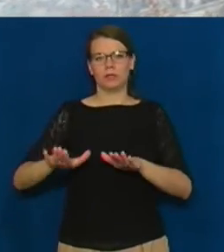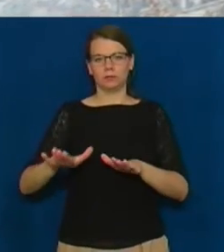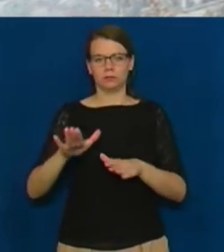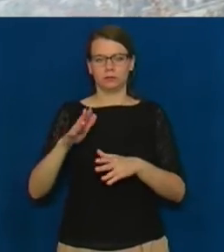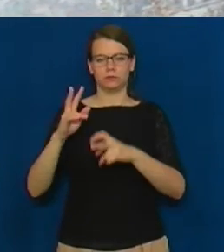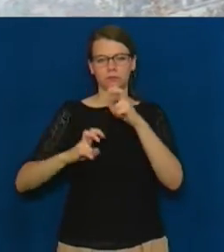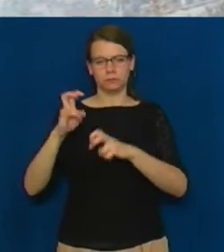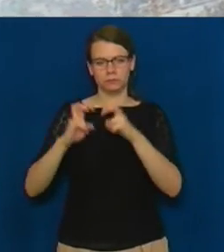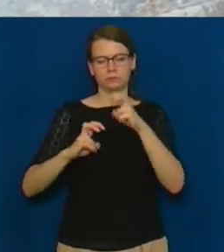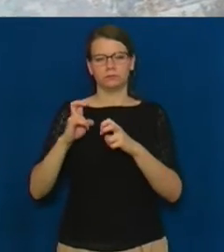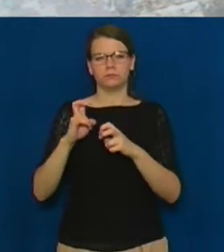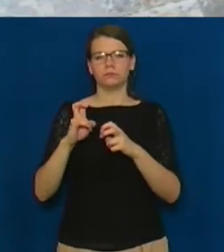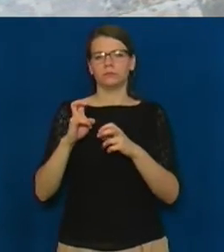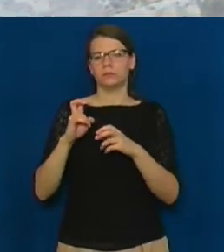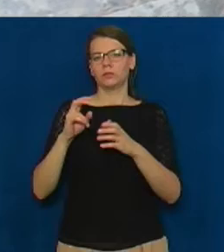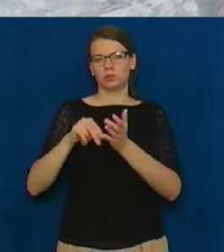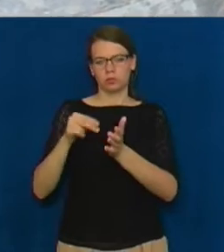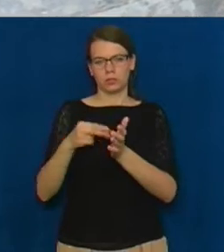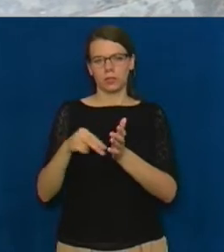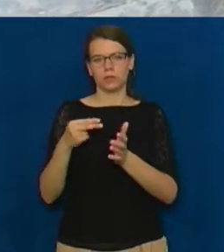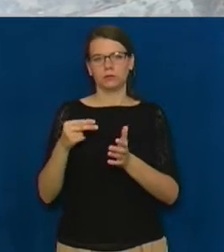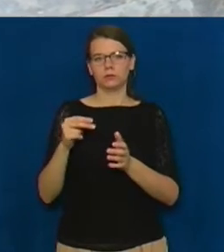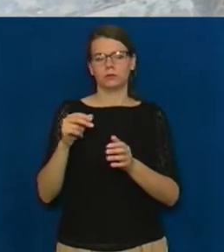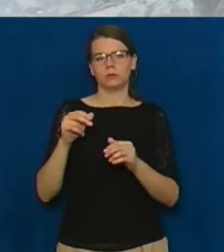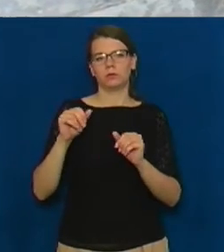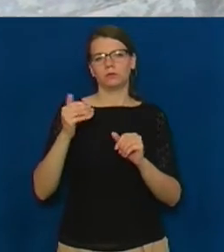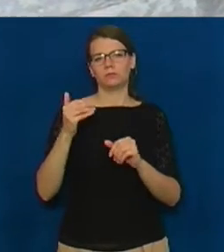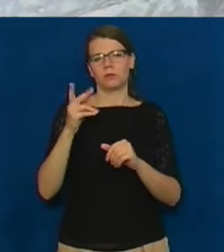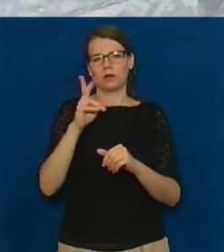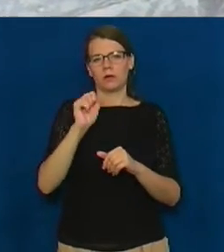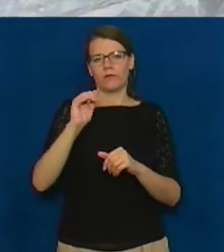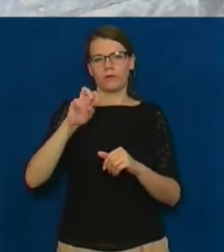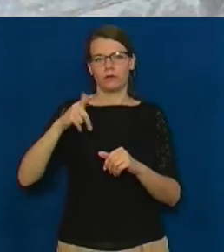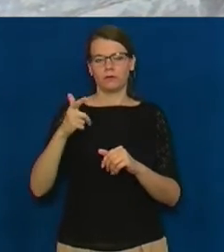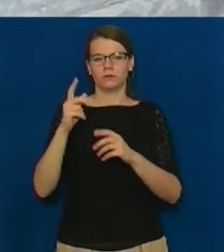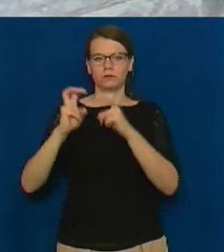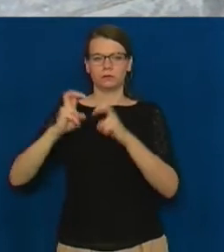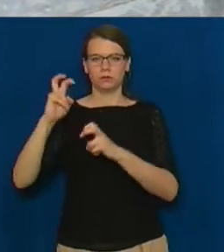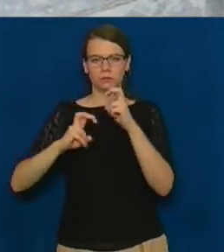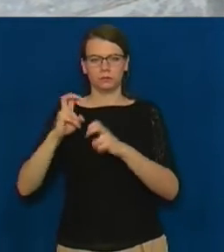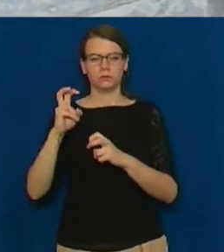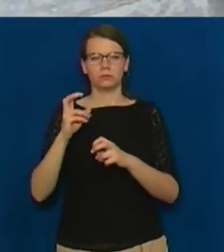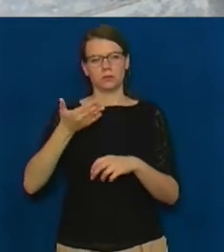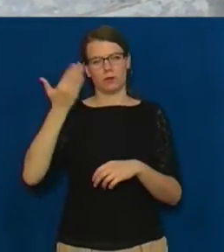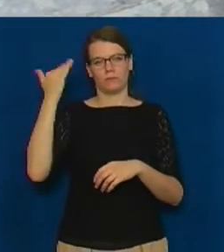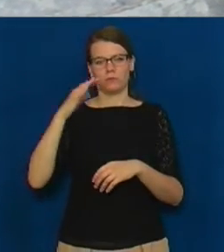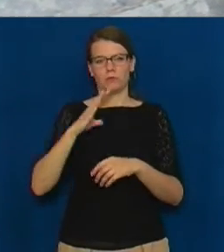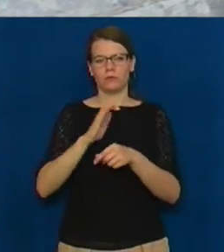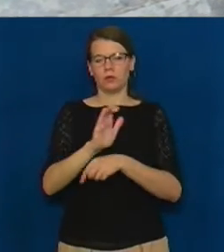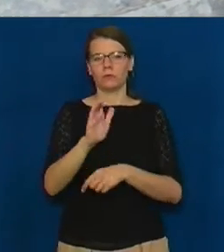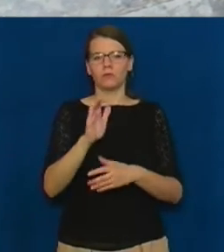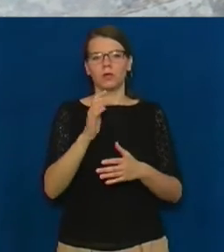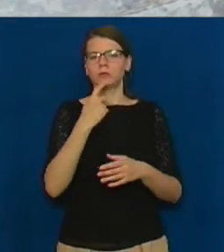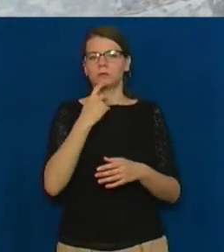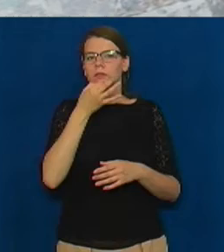Віцковського. Можливо, Василя Івановича, можливо, Івана Васильовича. Складно сказати, тому що ми не бачимо